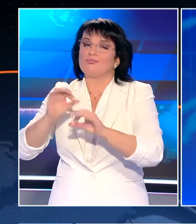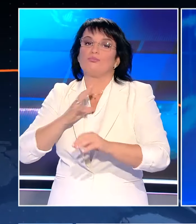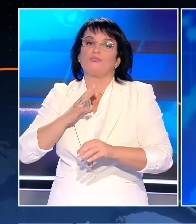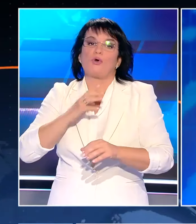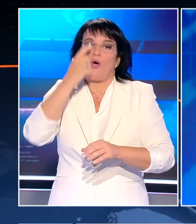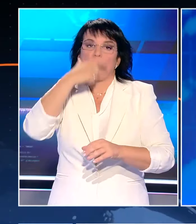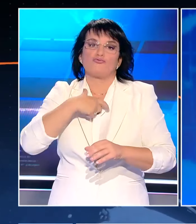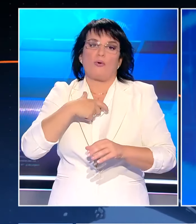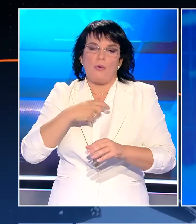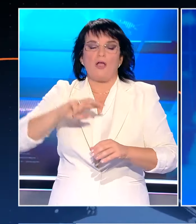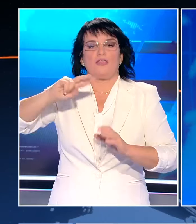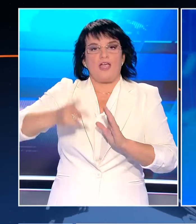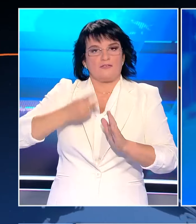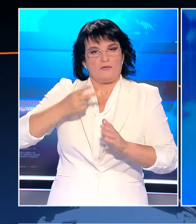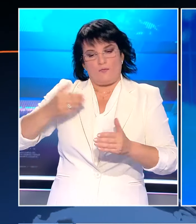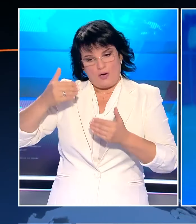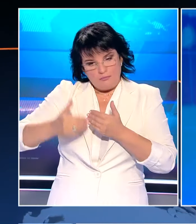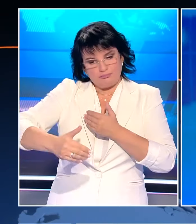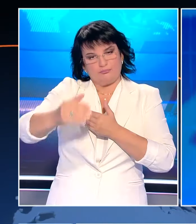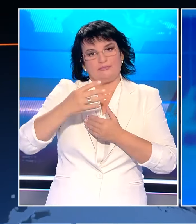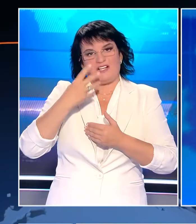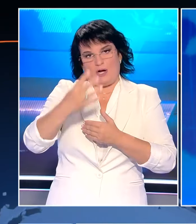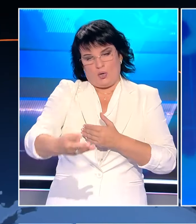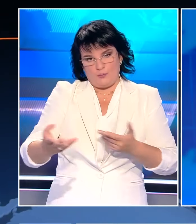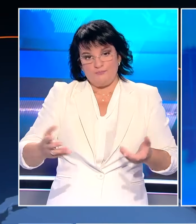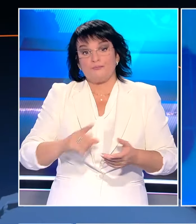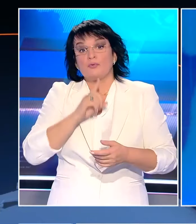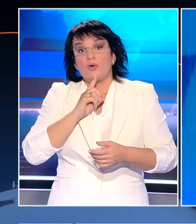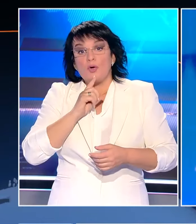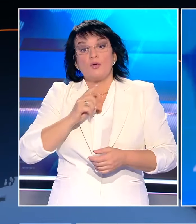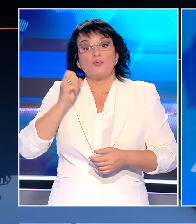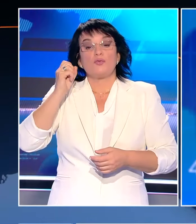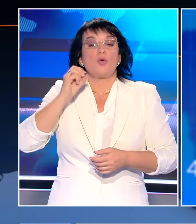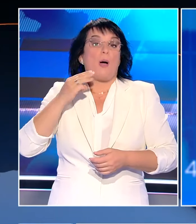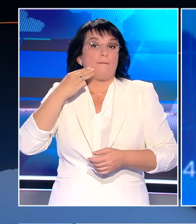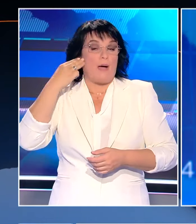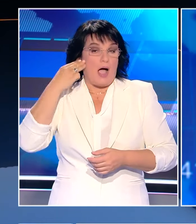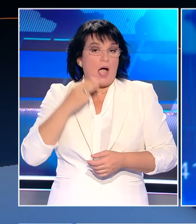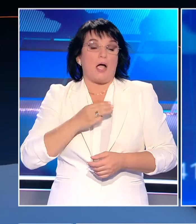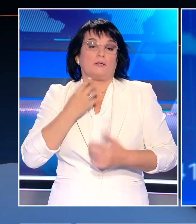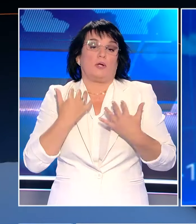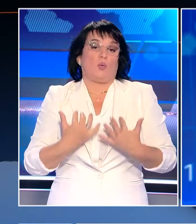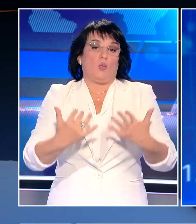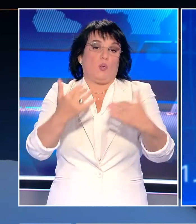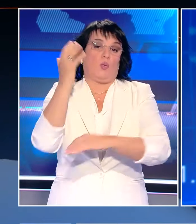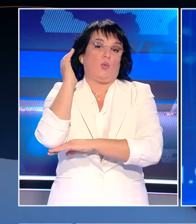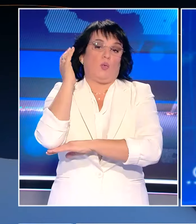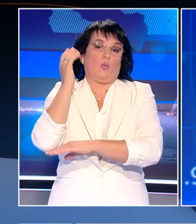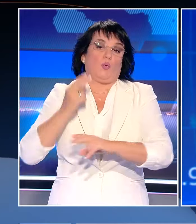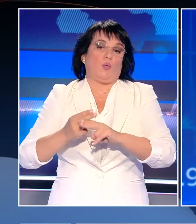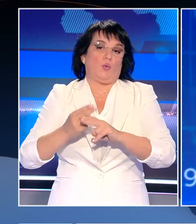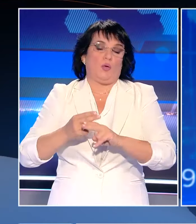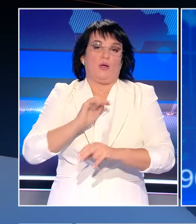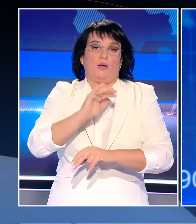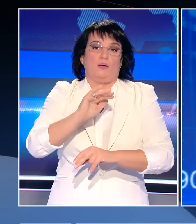Υπότιτλοι AUTHORWAVE Ο Τζο Μπάιντεν αναμένεται να απευθύνει διάγγελμα προς το Αμερικανικό Έθνος, έχοντας ήδη